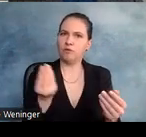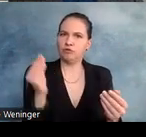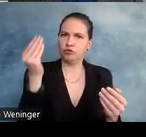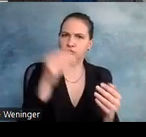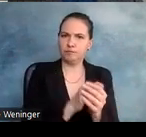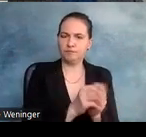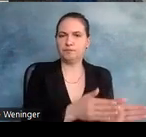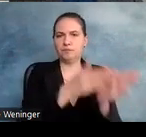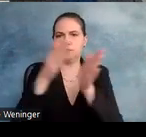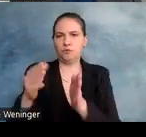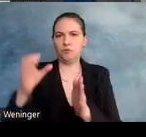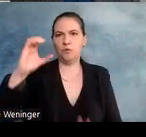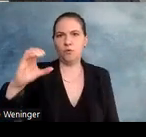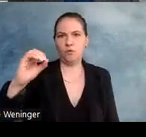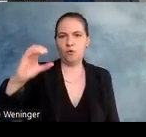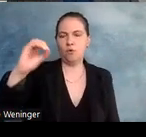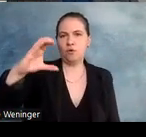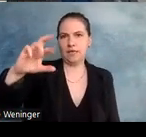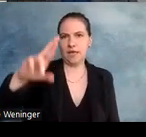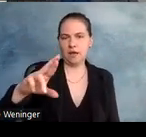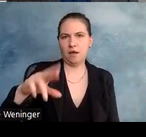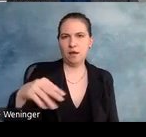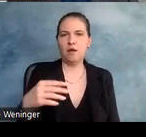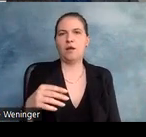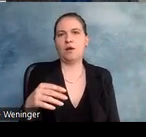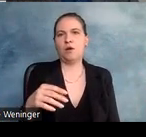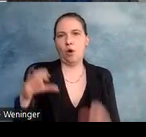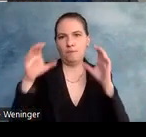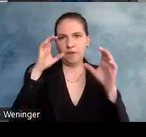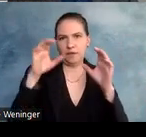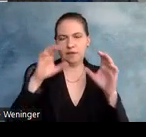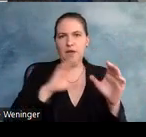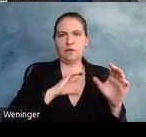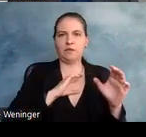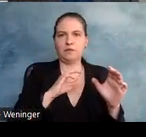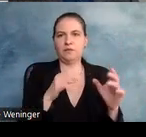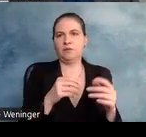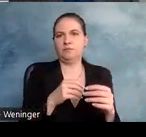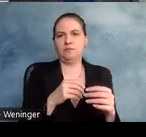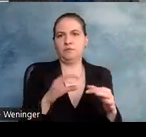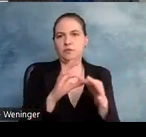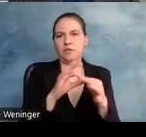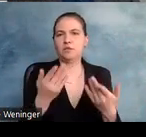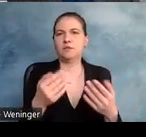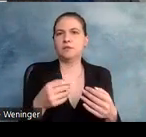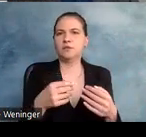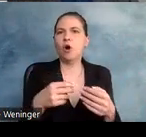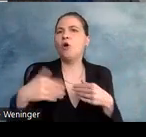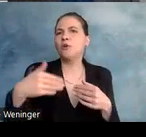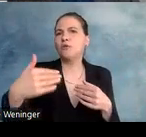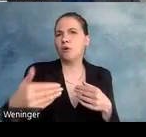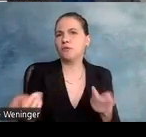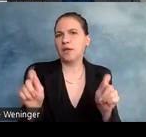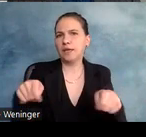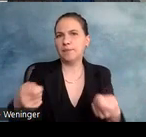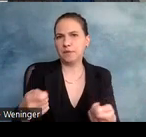Und dann gibt es diese Sache mit OCR, Optical Character Recognition. Das endet meistens in irgendwelchen PDFs und das